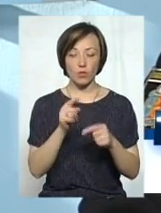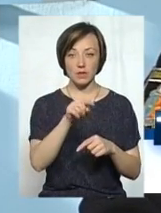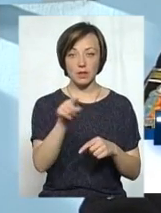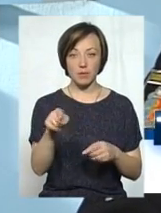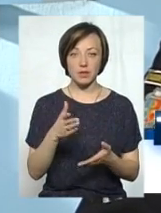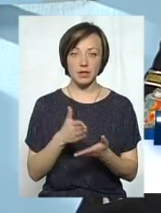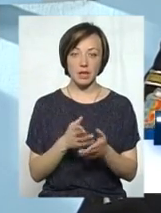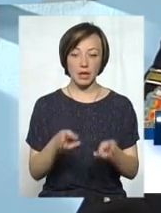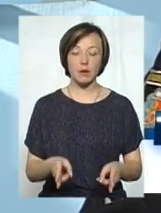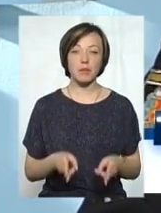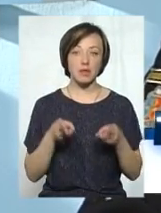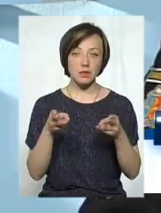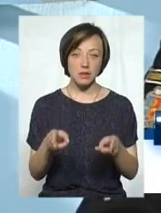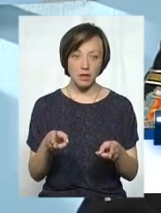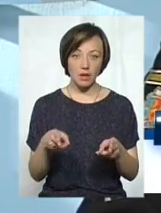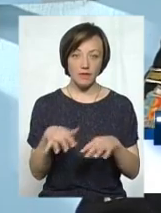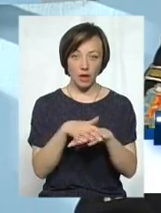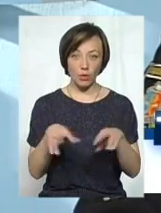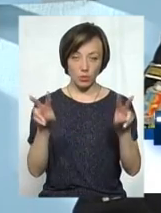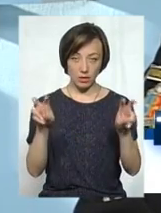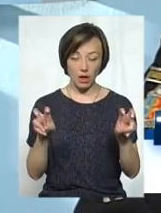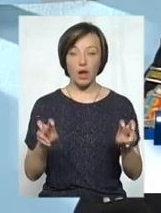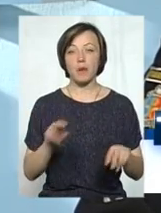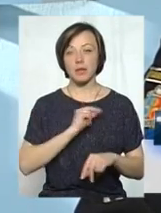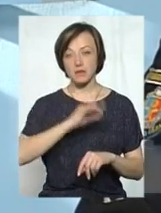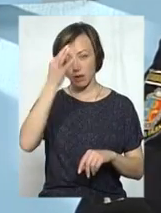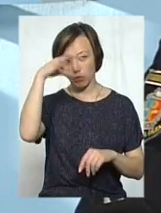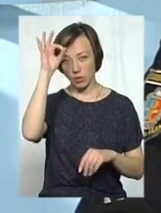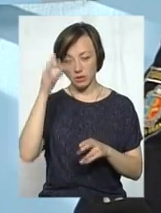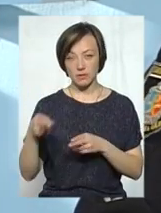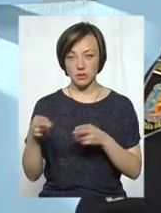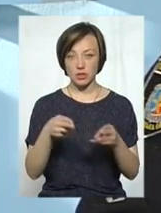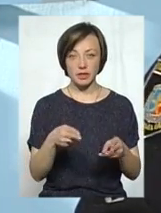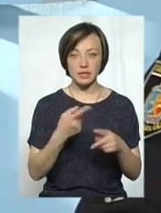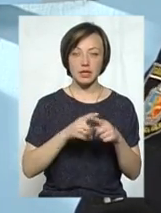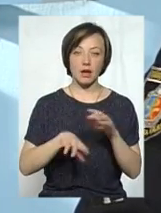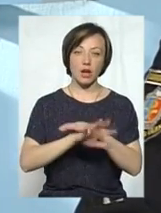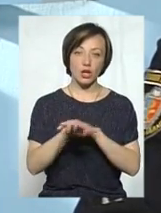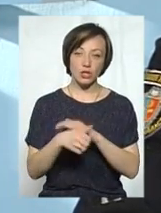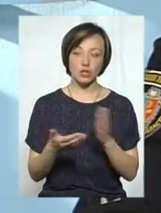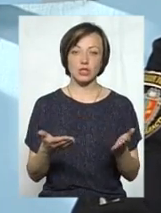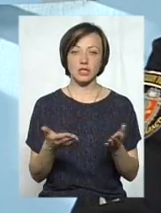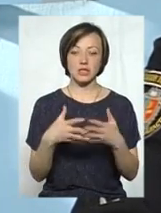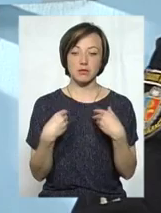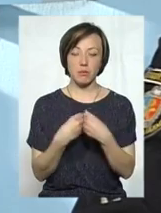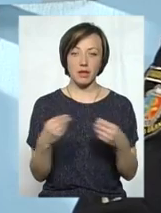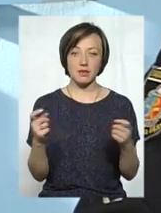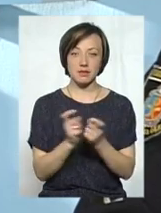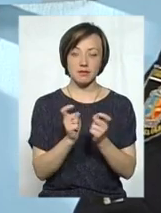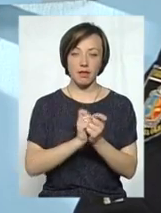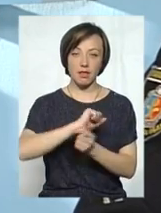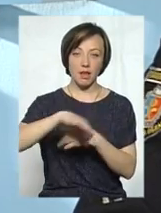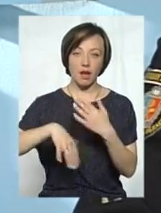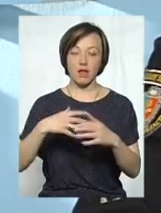якийсь кримінал, якби народі говорять, працівники поліції виїжджають туда, ці крадіжки, це сімейні скандали,